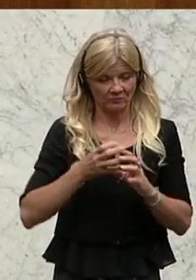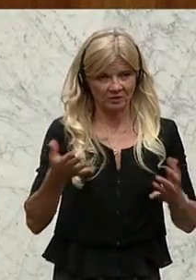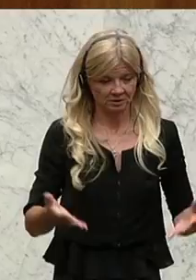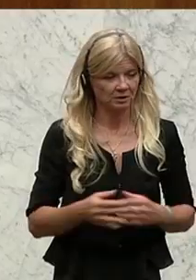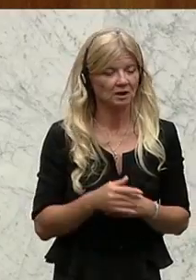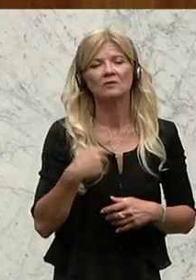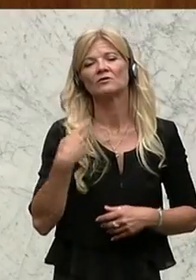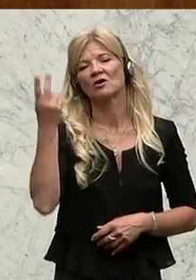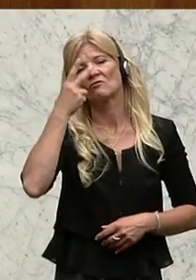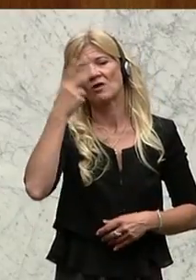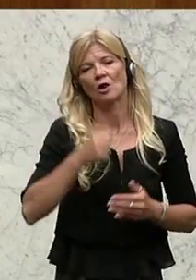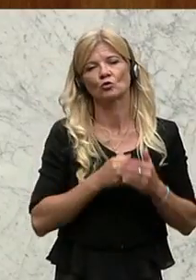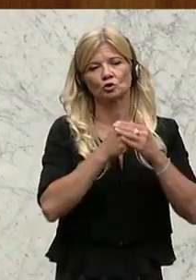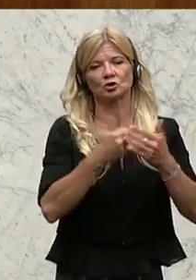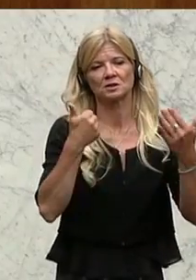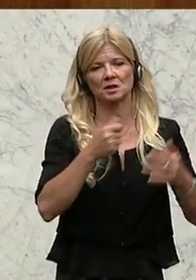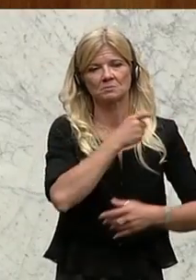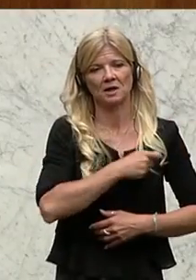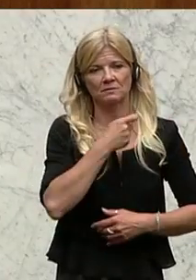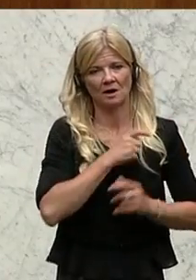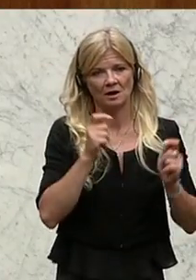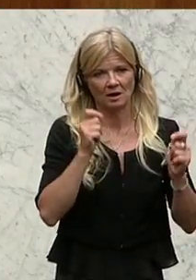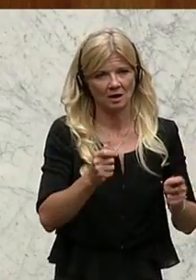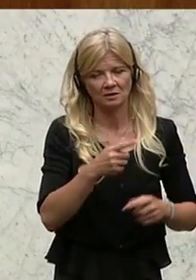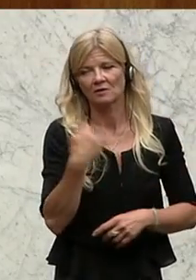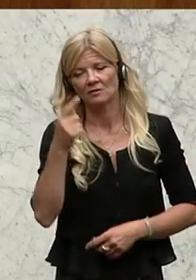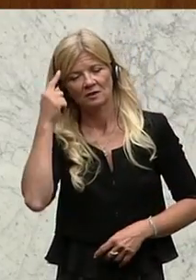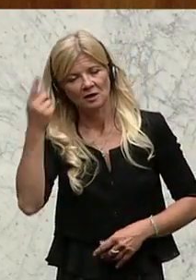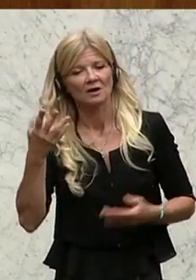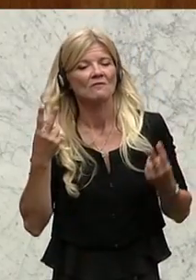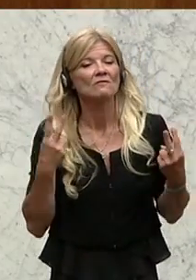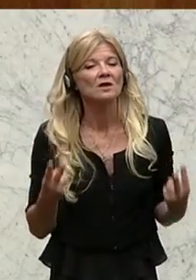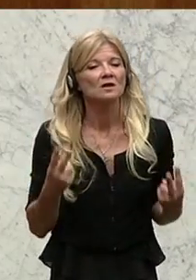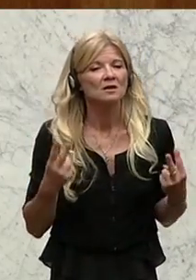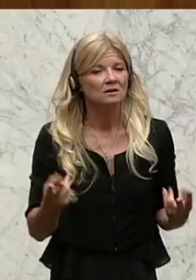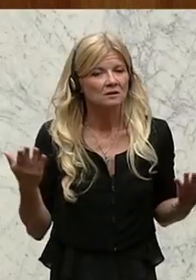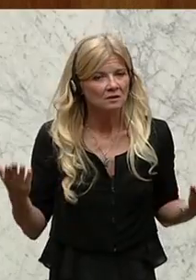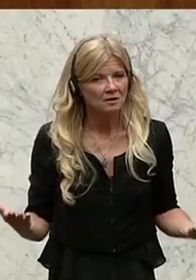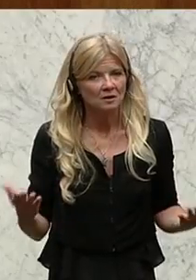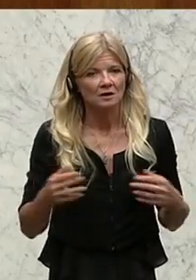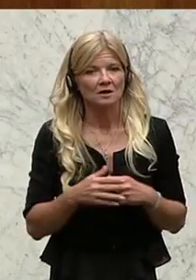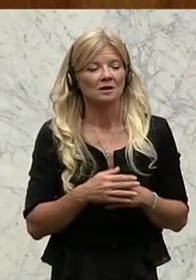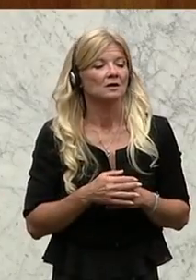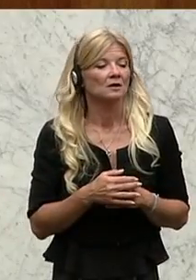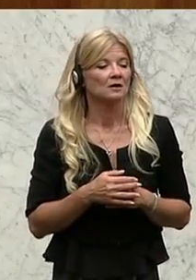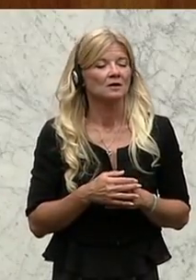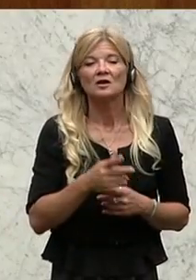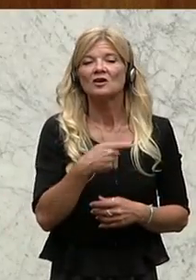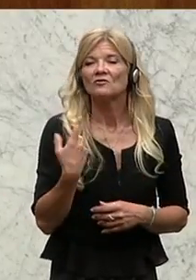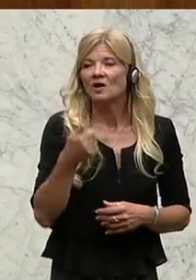Sechs-Parteien-Antrag. Wir halten es für zentral, dass wir als eines jener europäischen